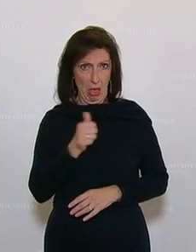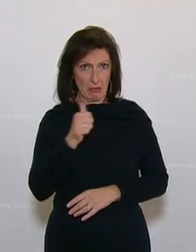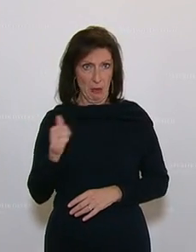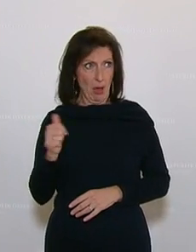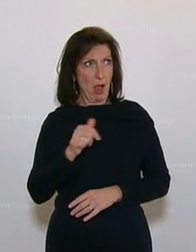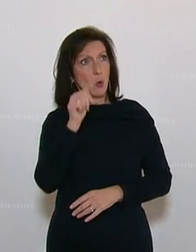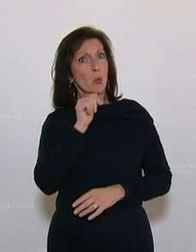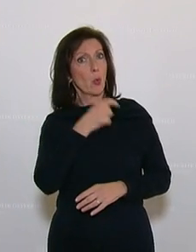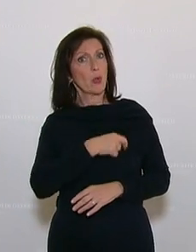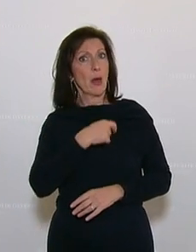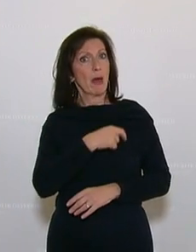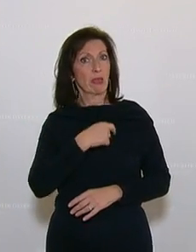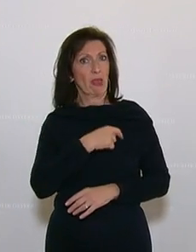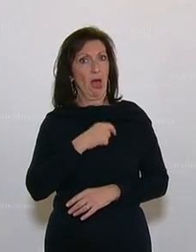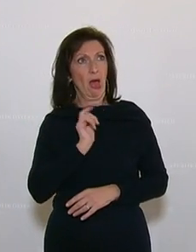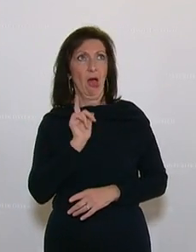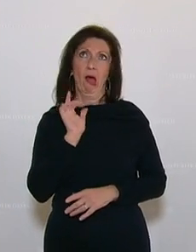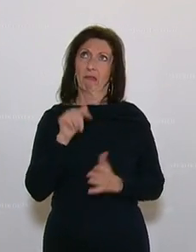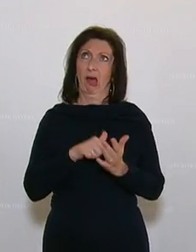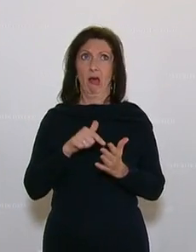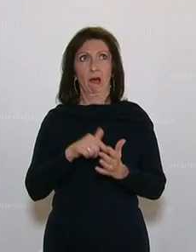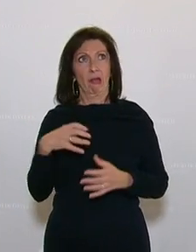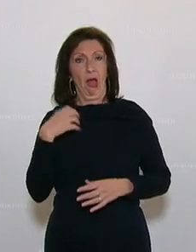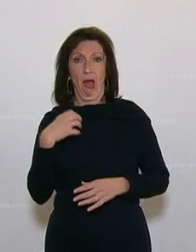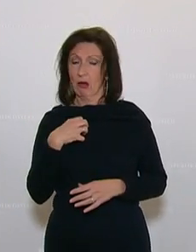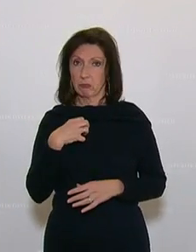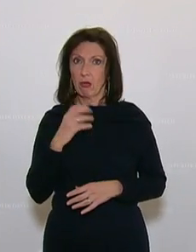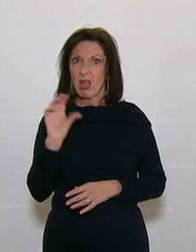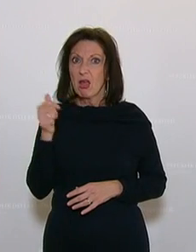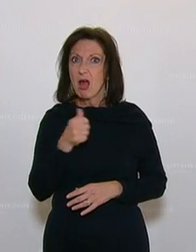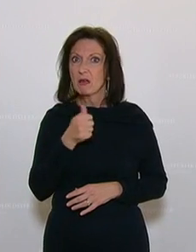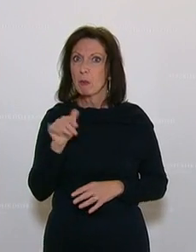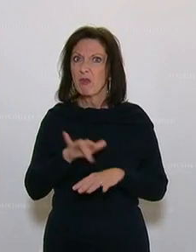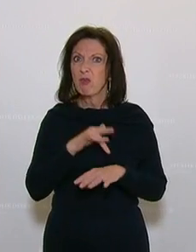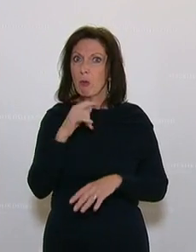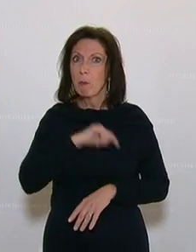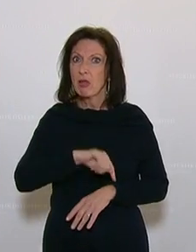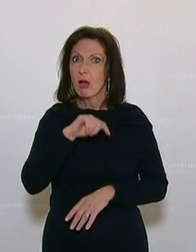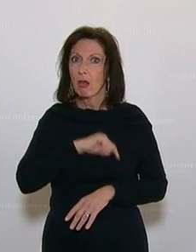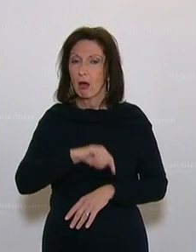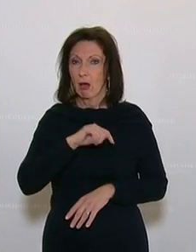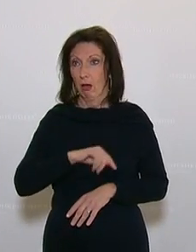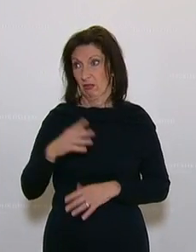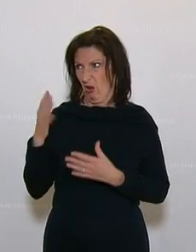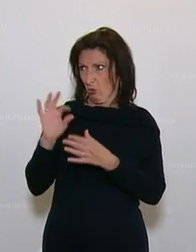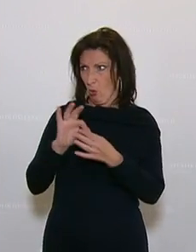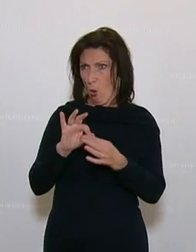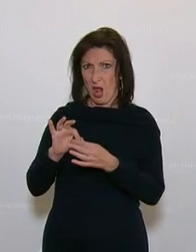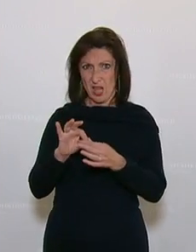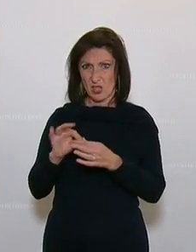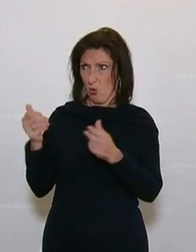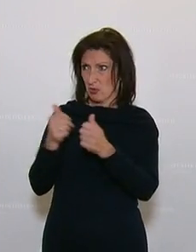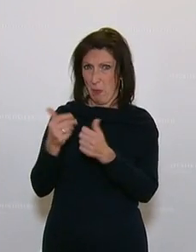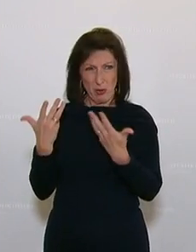Grünen geärgert, sondern einfach nur Mitleid gehabt. Ich glaube, so von dem Koalitionspartner behandelt zu werden hat, in der Öffentlichkeit gedemütigt